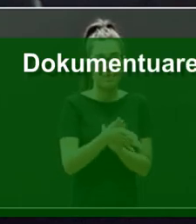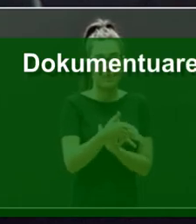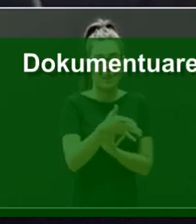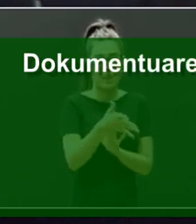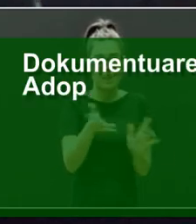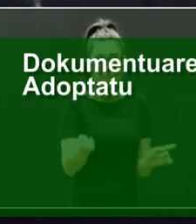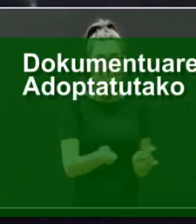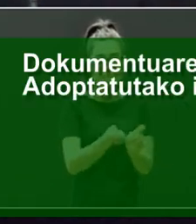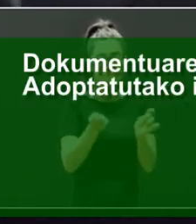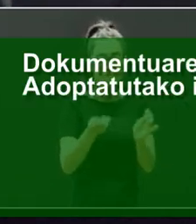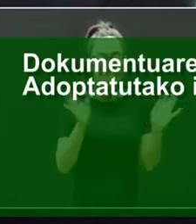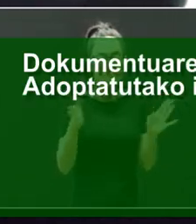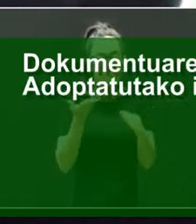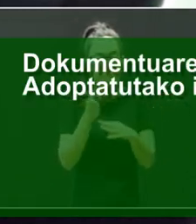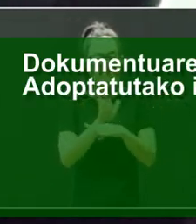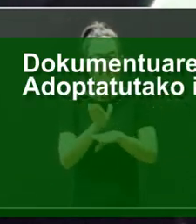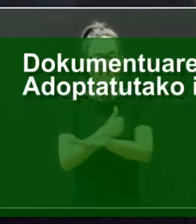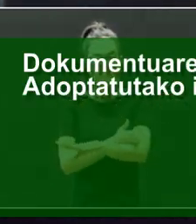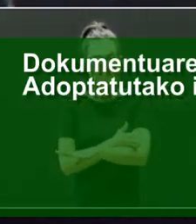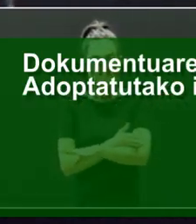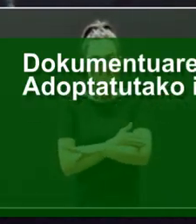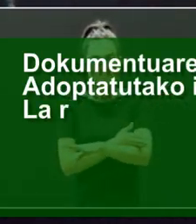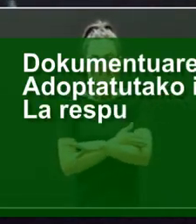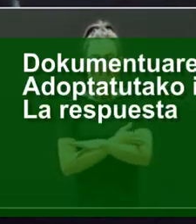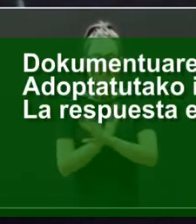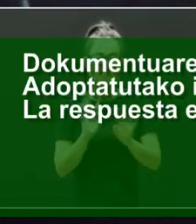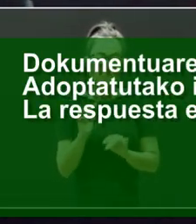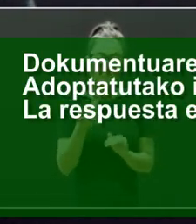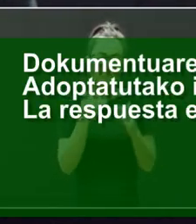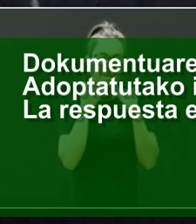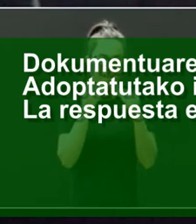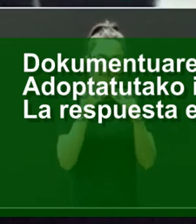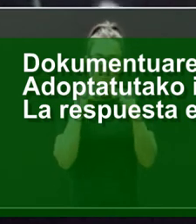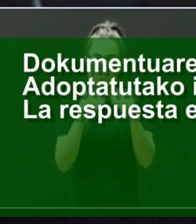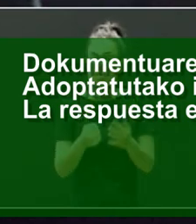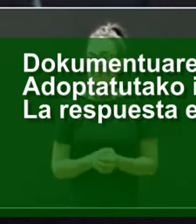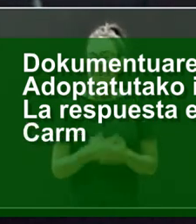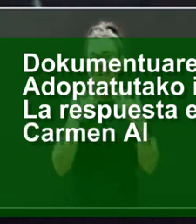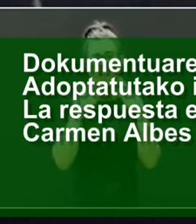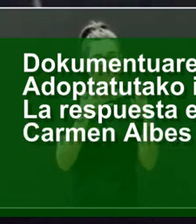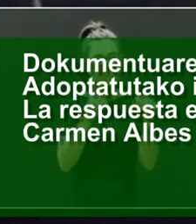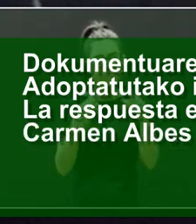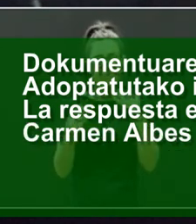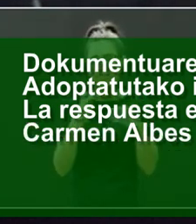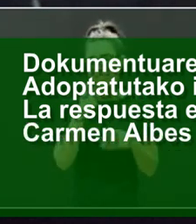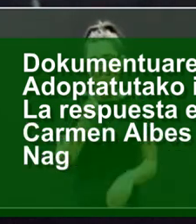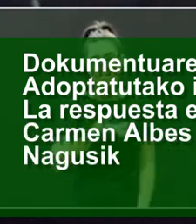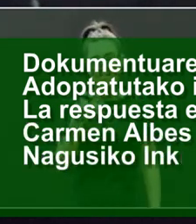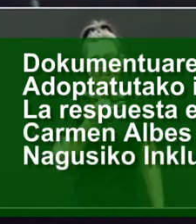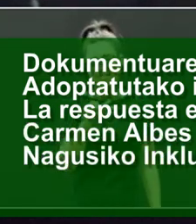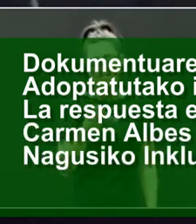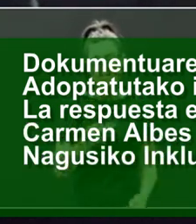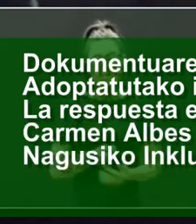Baina, erakutsi baino lehenago, eskerrak zindot, bueno, hemen eskerrasko orain arte eman dira eta naiz eta eman,